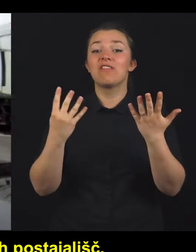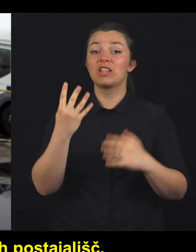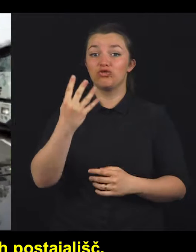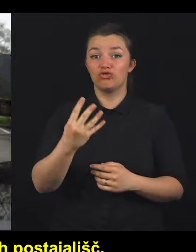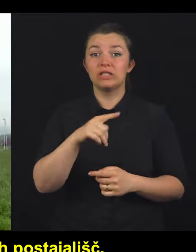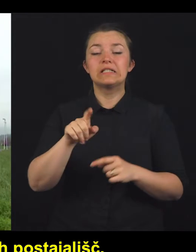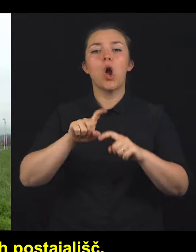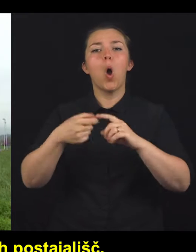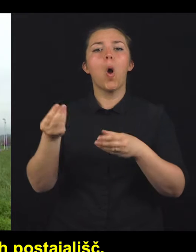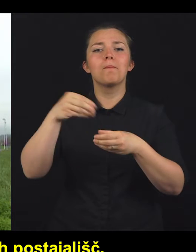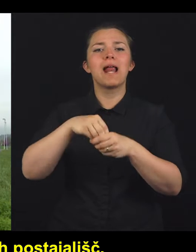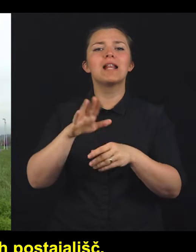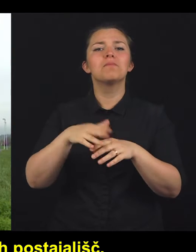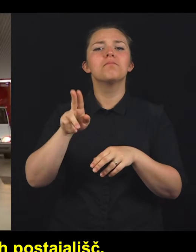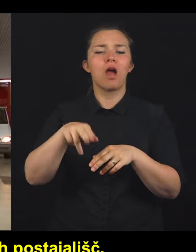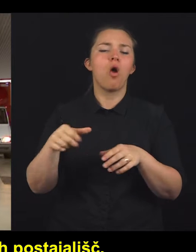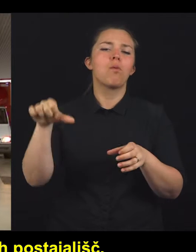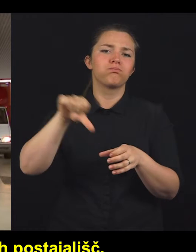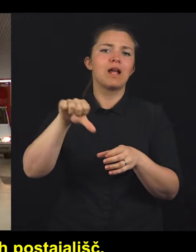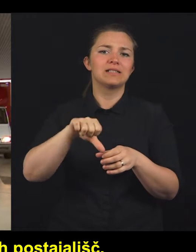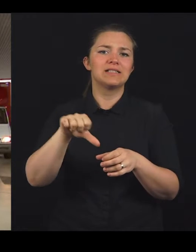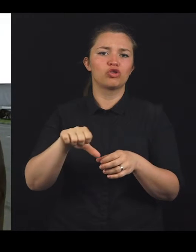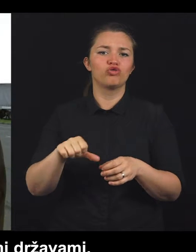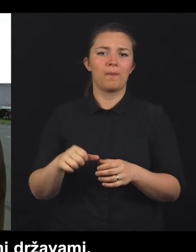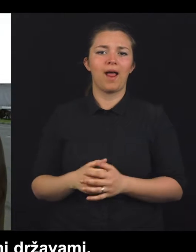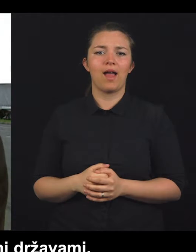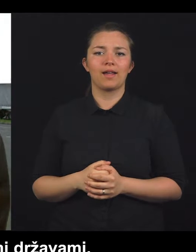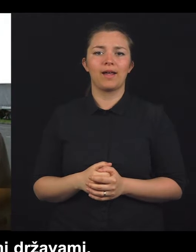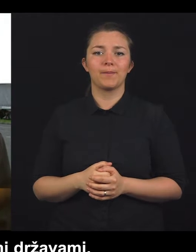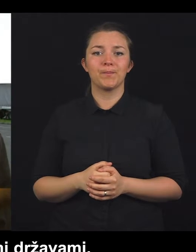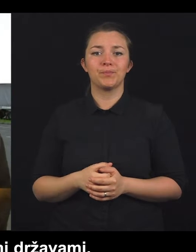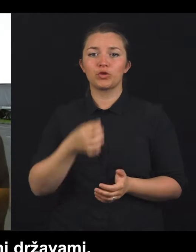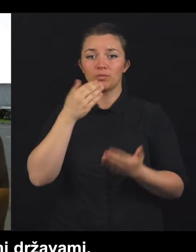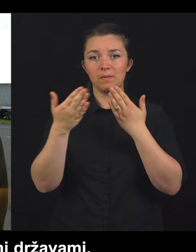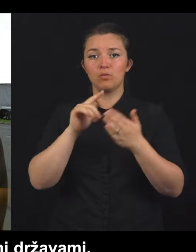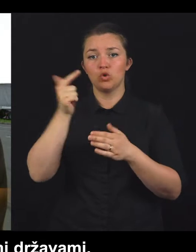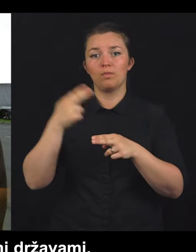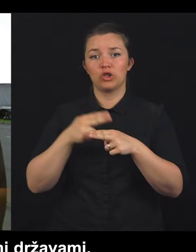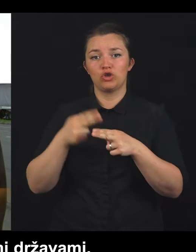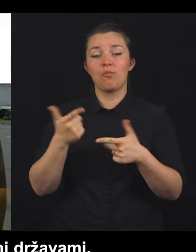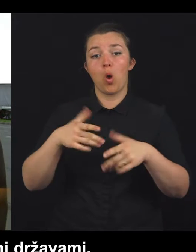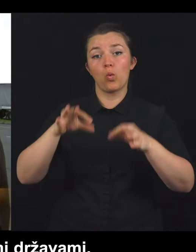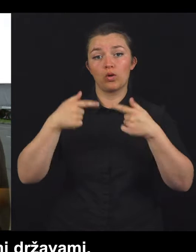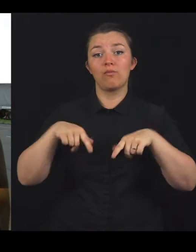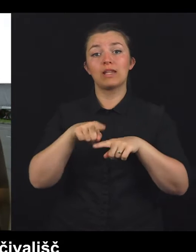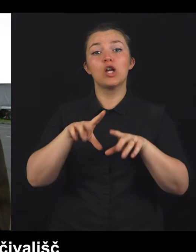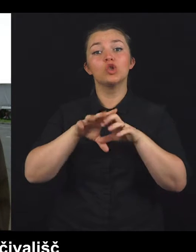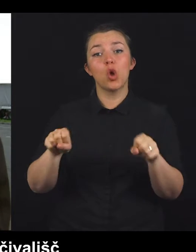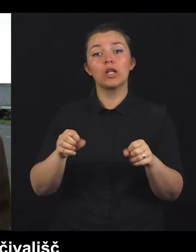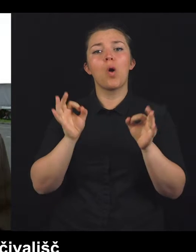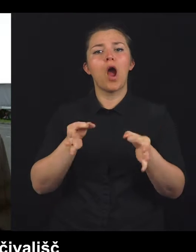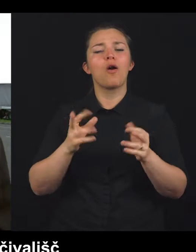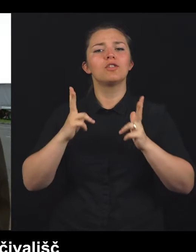jih je opremljenih z benzinskimi črpalkami. In kot primerjamo sveda z sosednimi državami, lahko ugotavljamo, da je